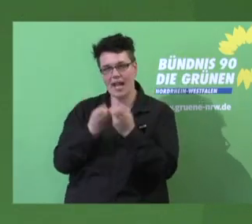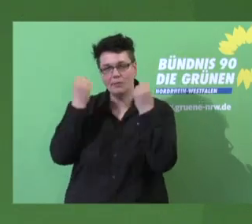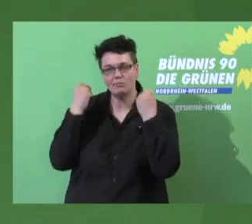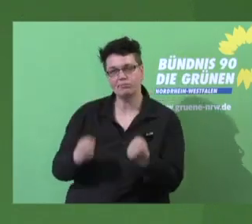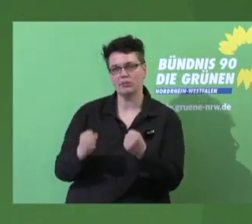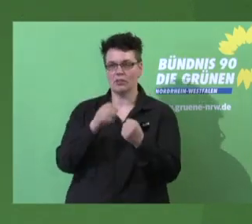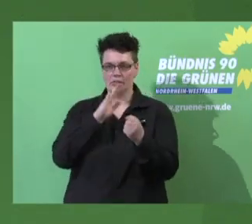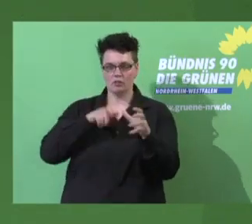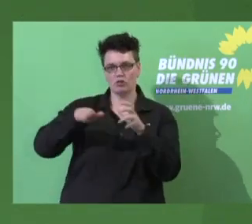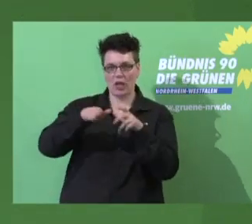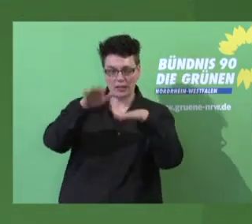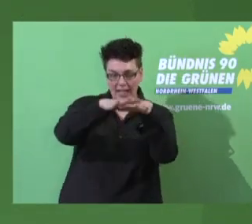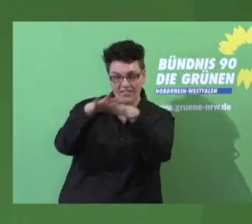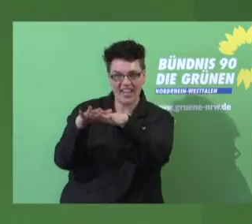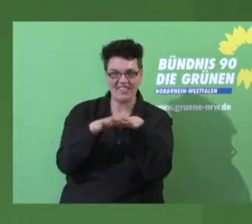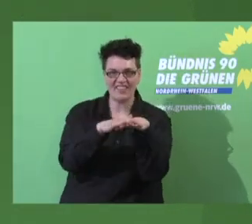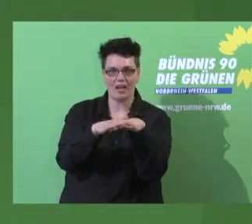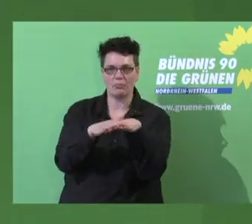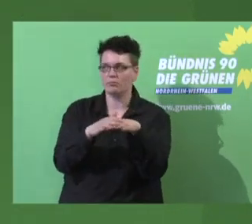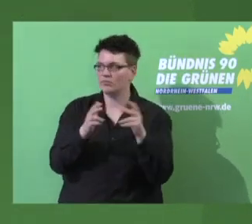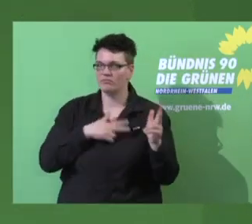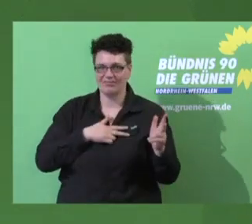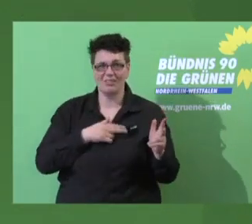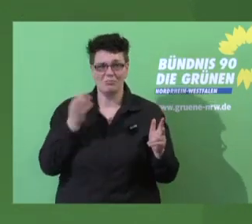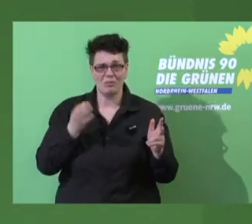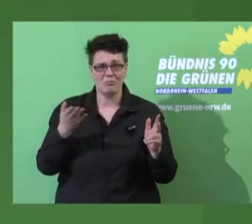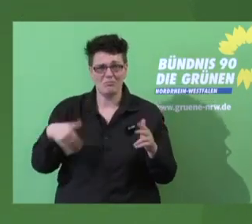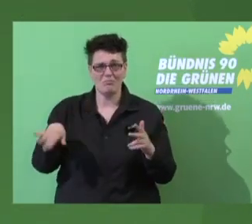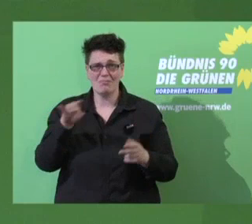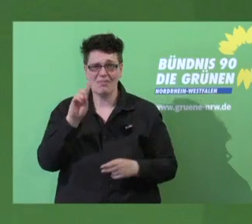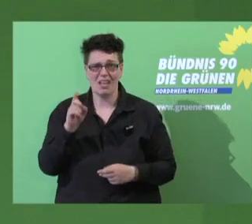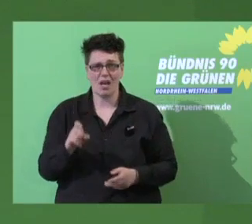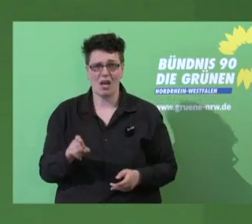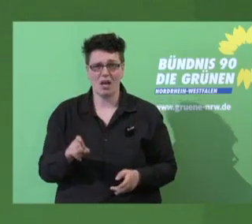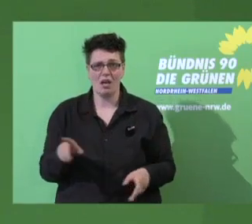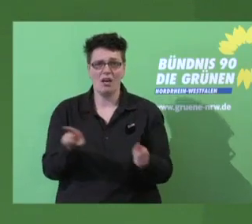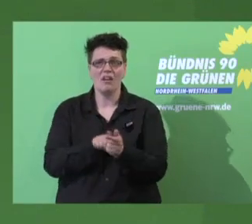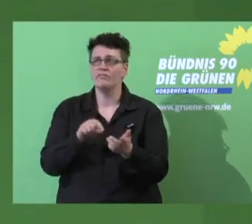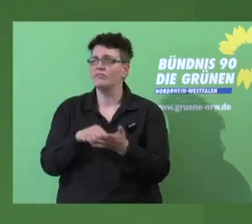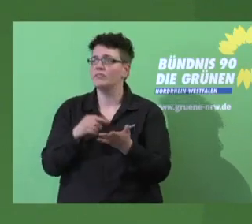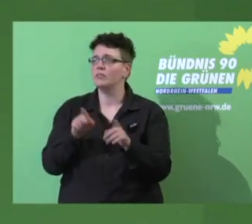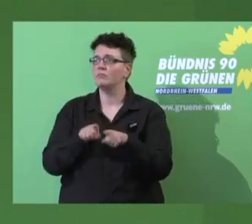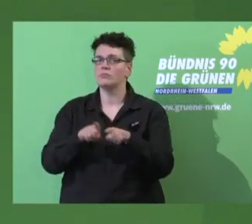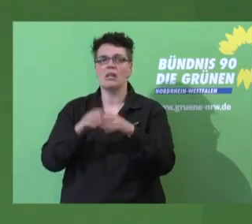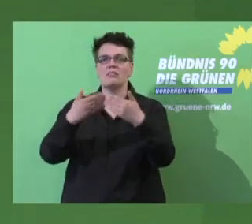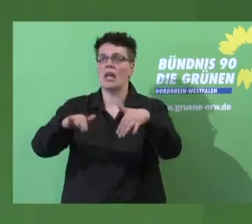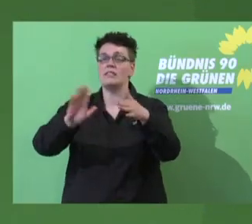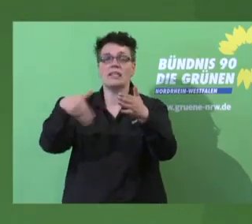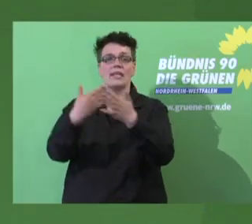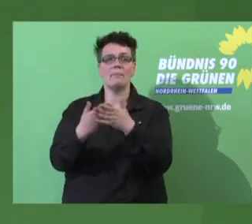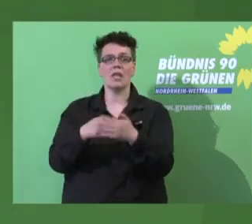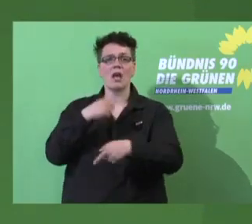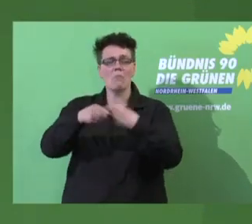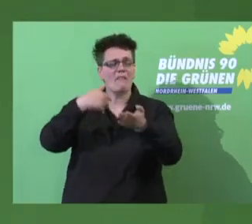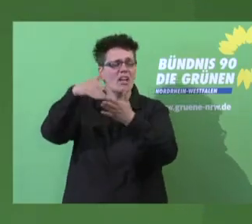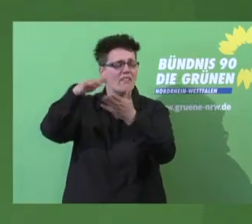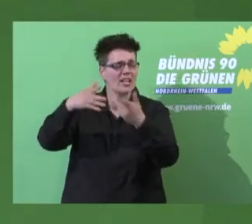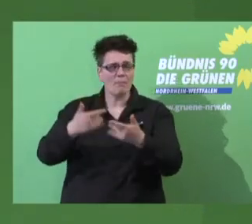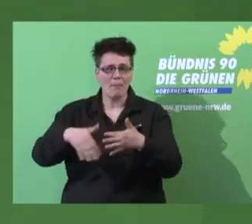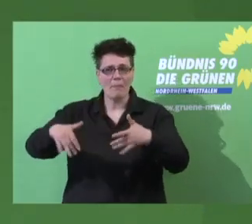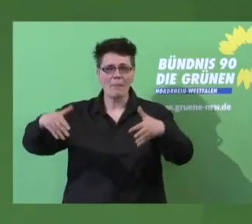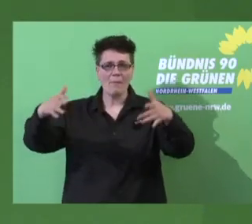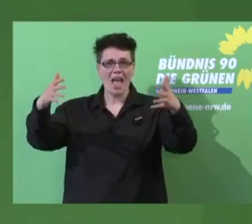Zielnetz erreicht? Oder gibt es gar kein Zielnetz und wir machen immer weiter? Und ist das Thema Verkehrsvermeidung doch